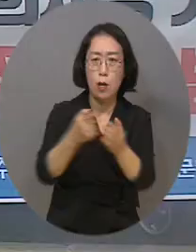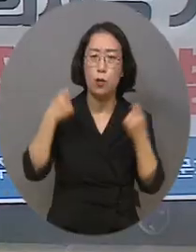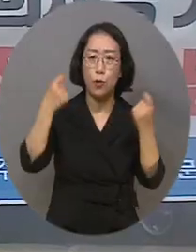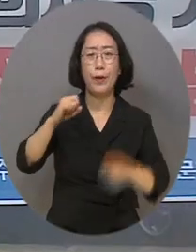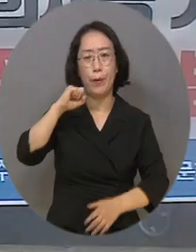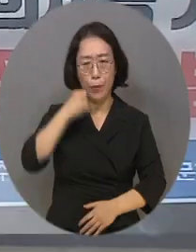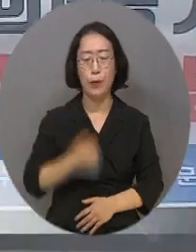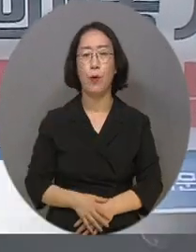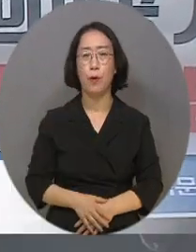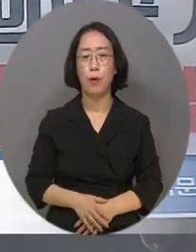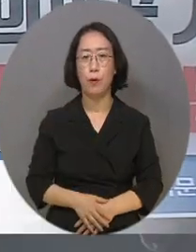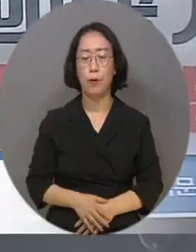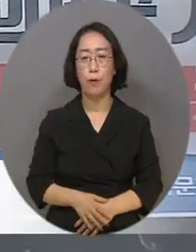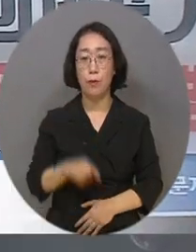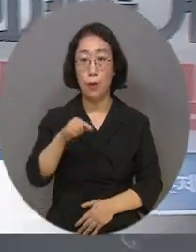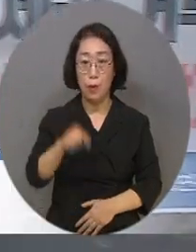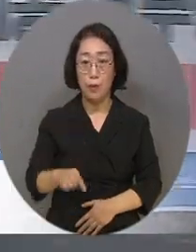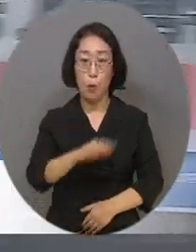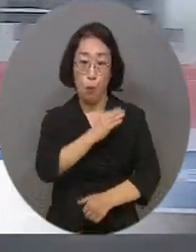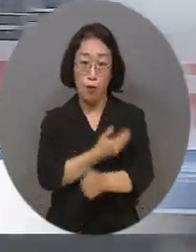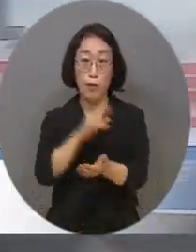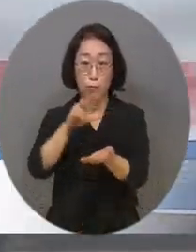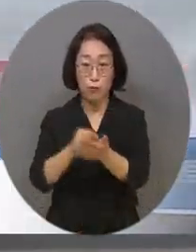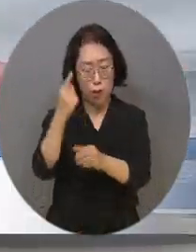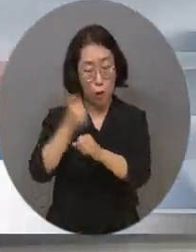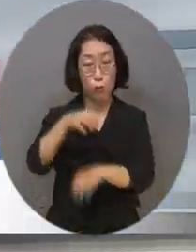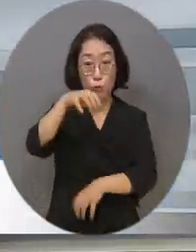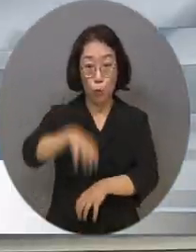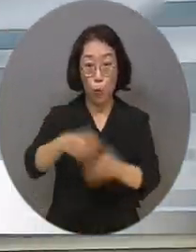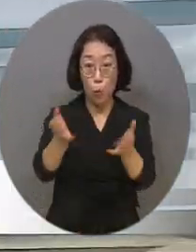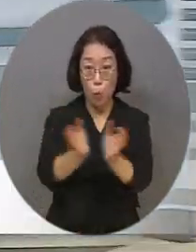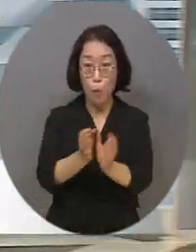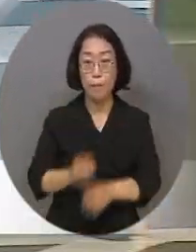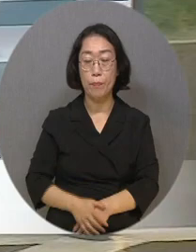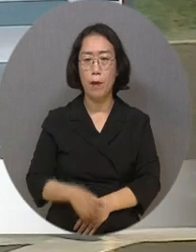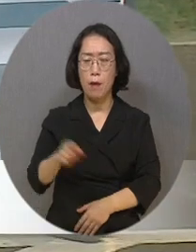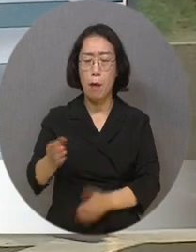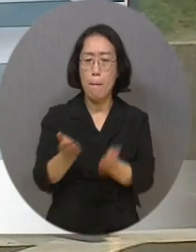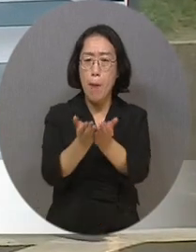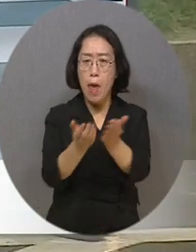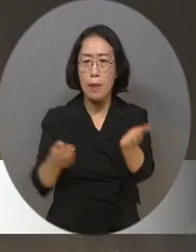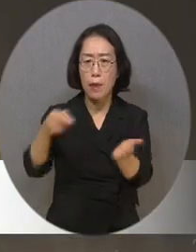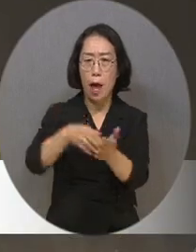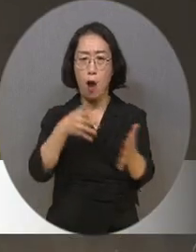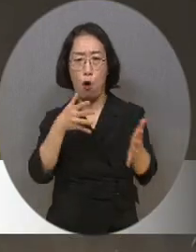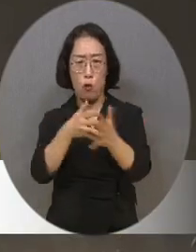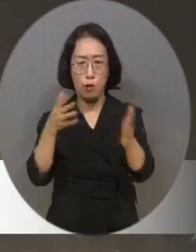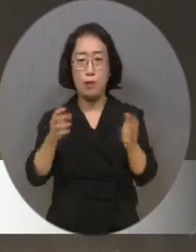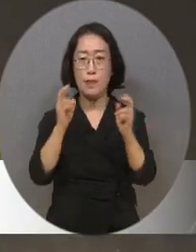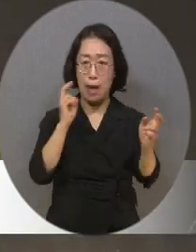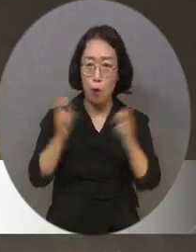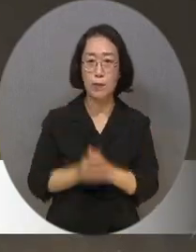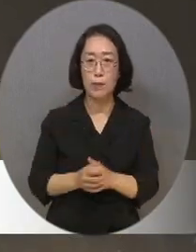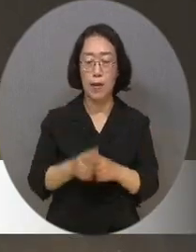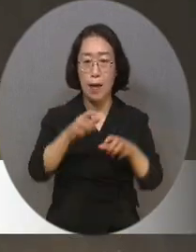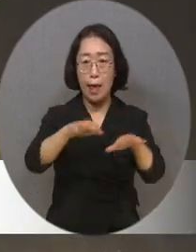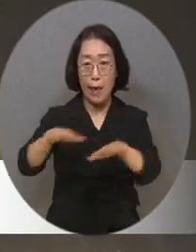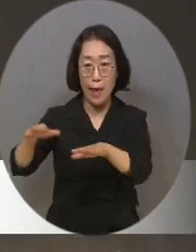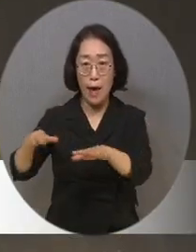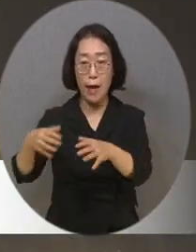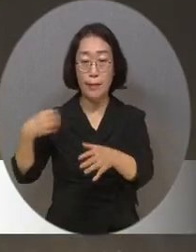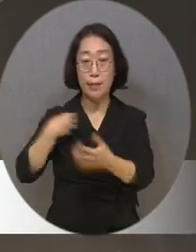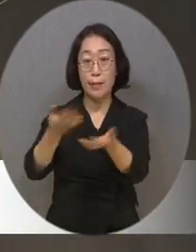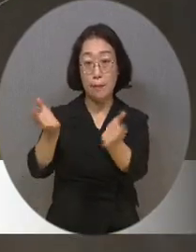이에 장애우 권익문제연구소는 지난 23일 승선을 거부한 선박사업자와 해양수산부 장관,